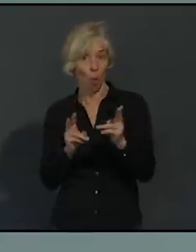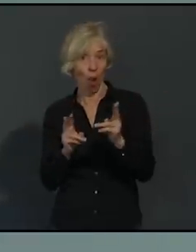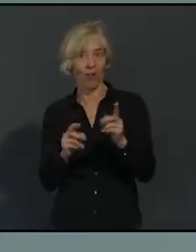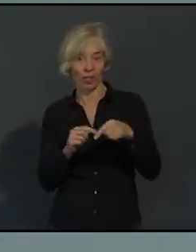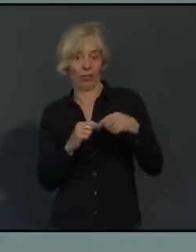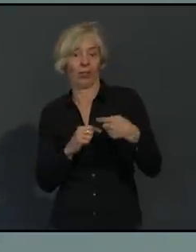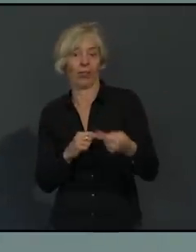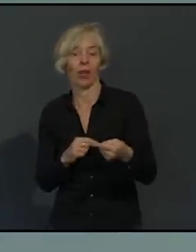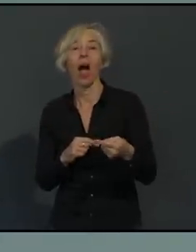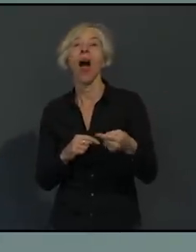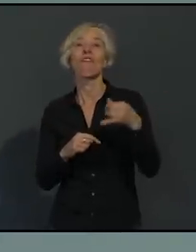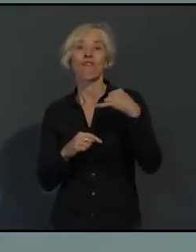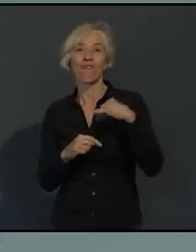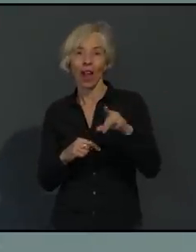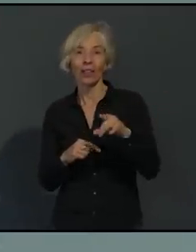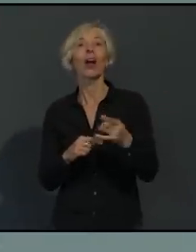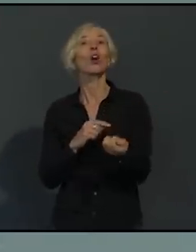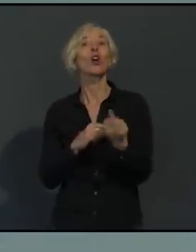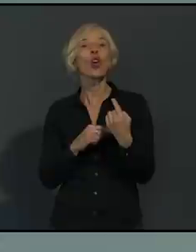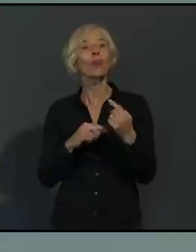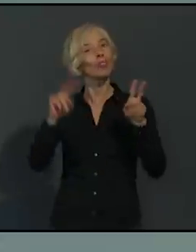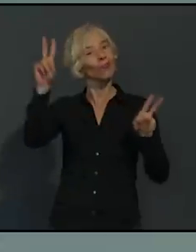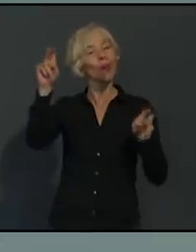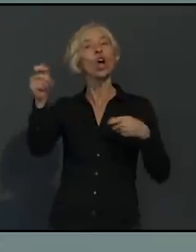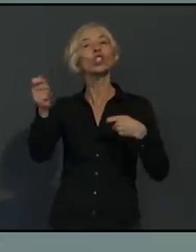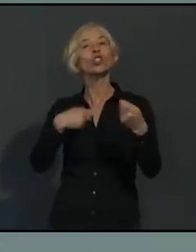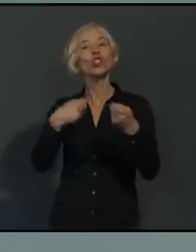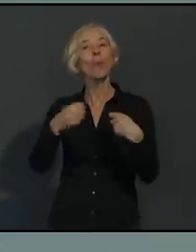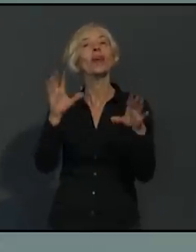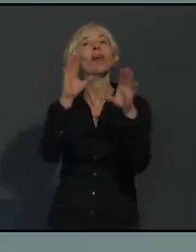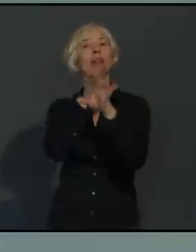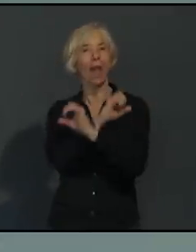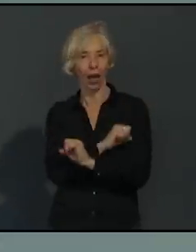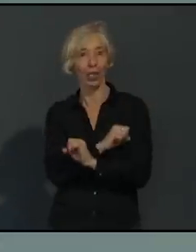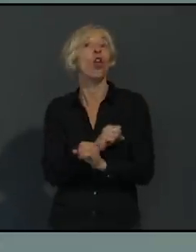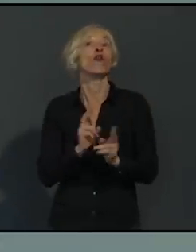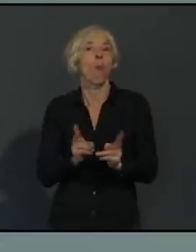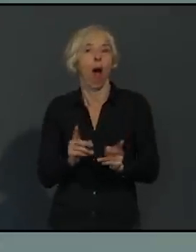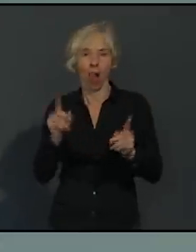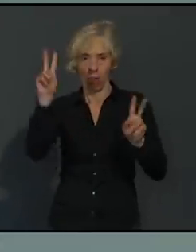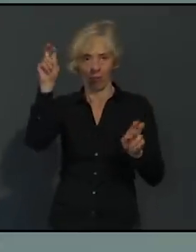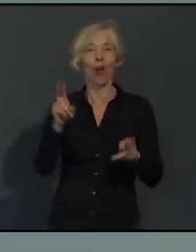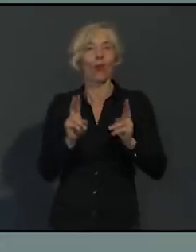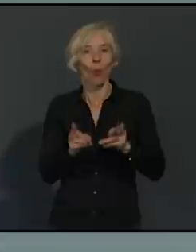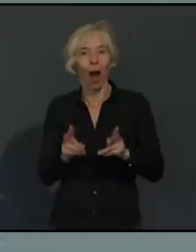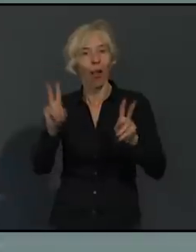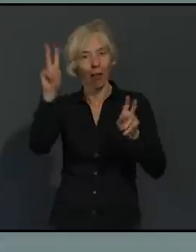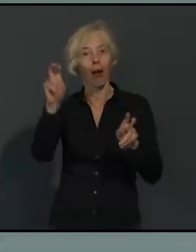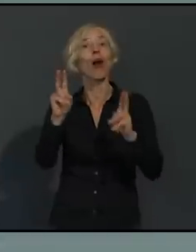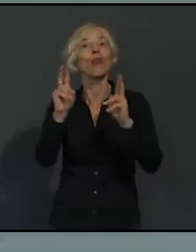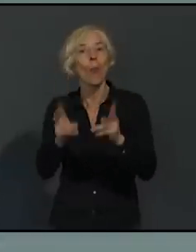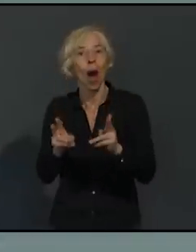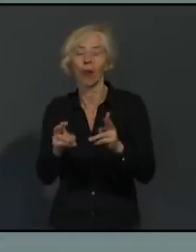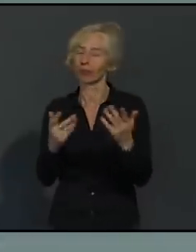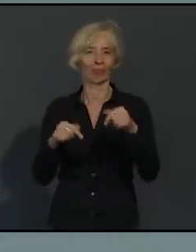gebrauchtes Wort in diesem Corona-Jahr 2020. Eigentlich hätte man so viel vorgehabt und eigentlich kommt